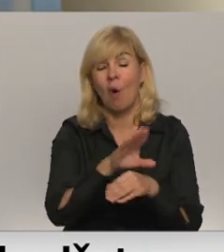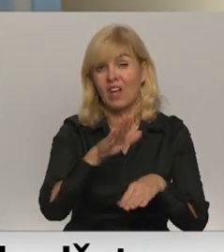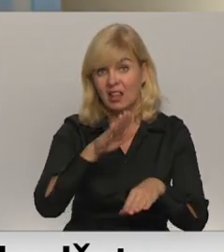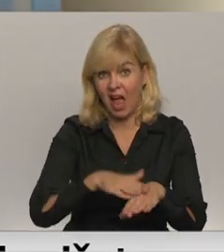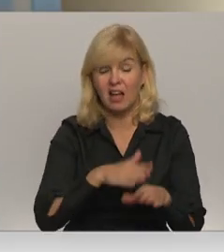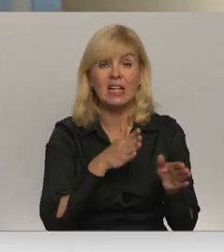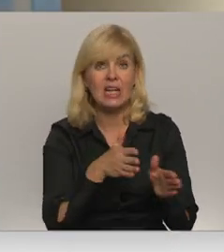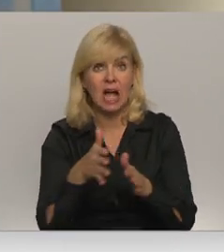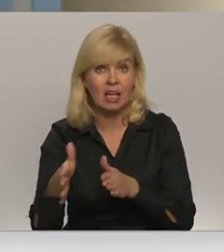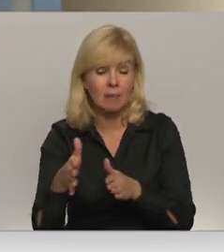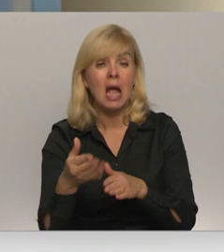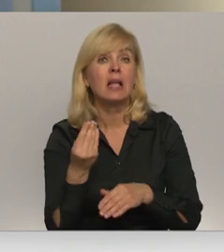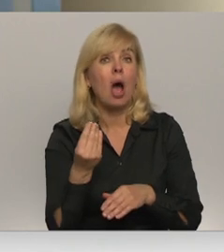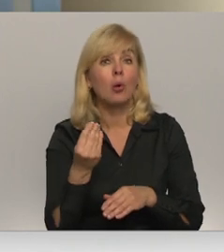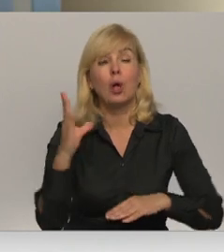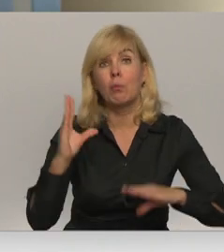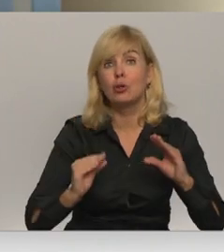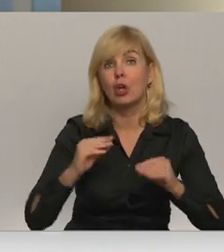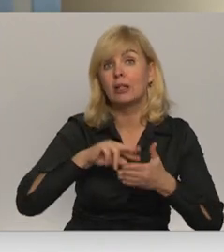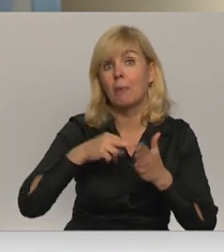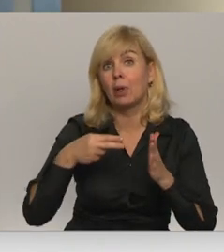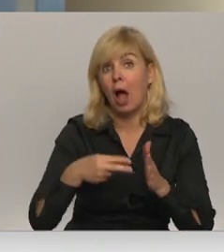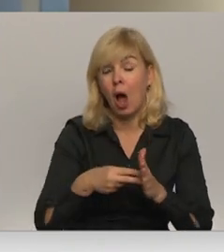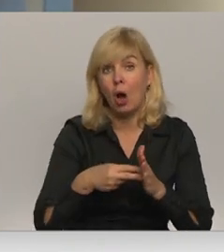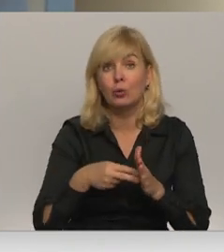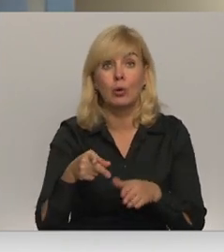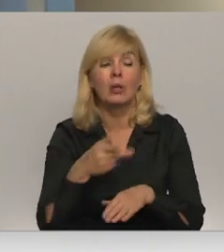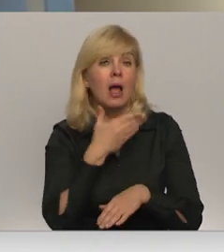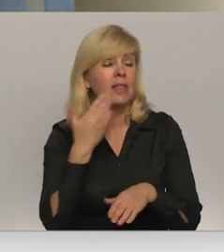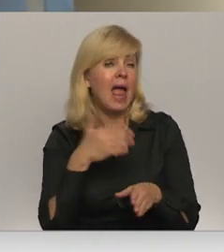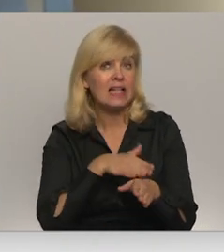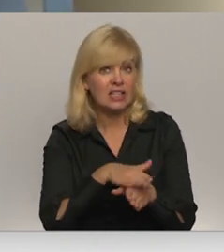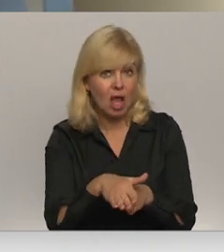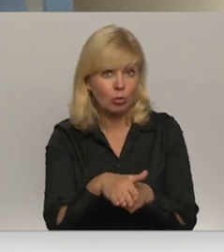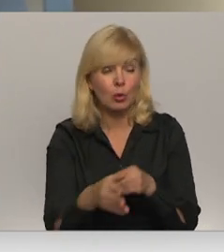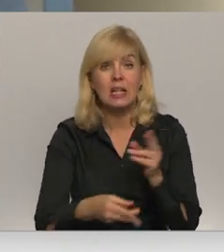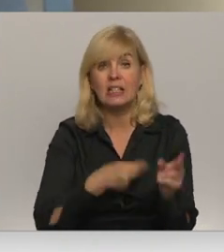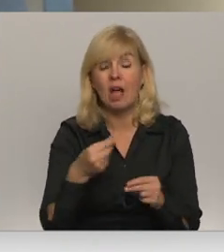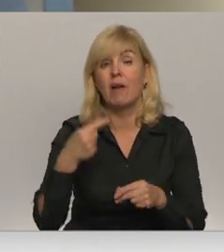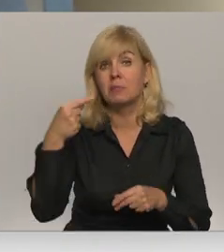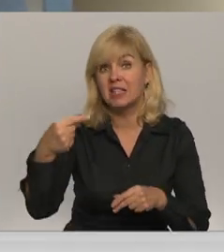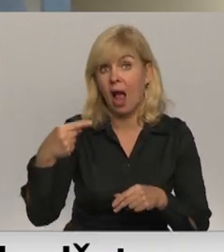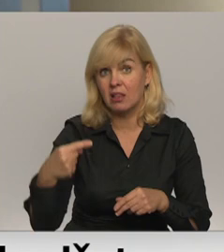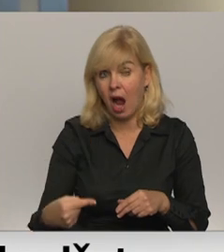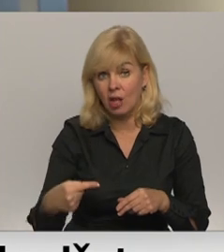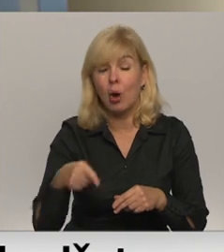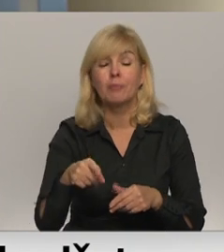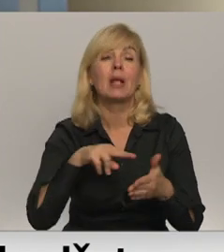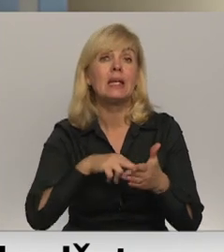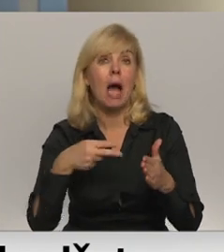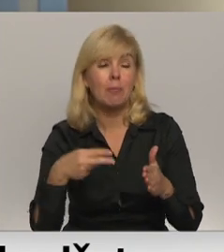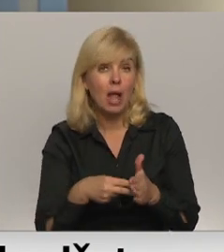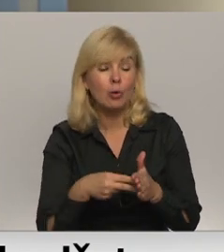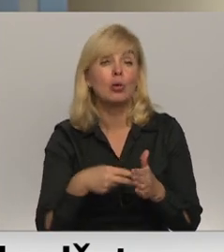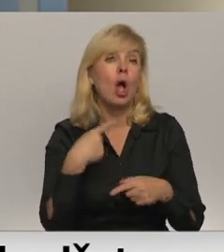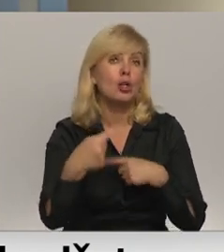ietekmi tie līdzekļi, budžeta ieplānotie līdzekļi neiztenojās izdevuma sadaļā tā kā ieplānotas,